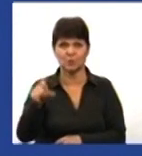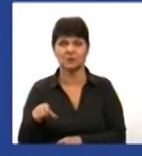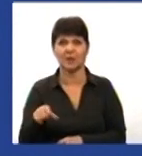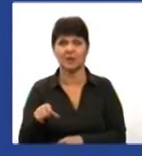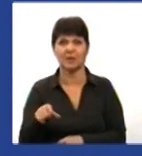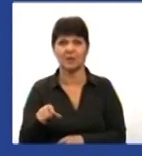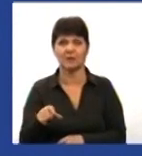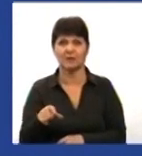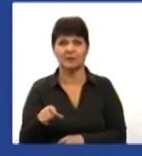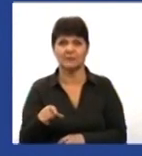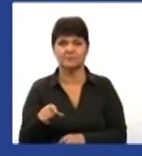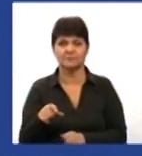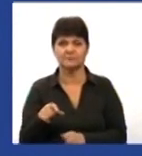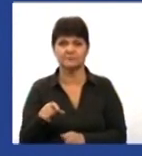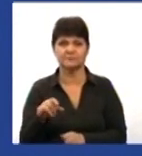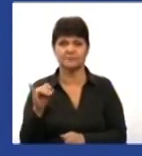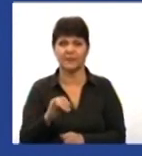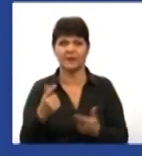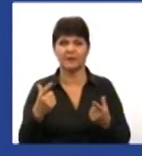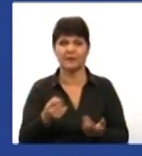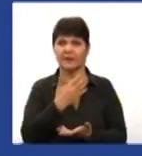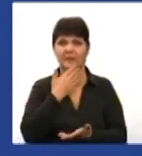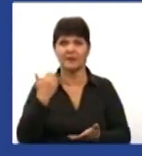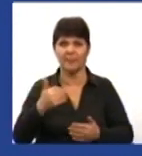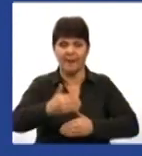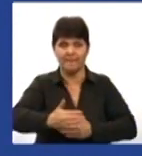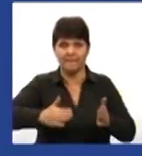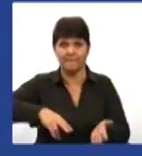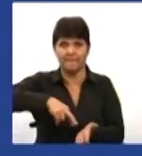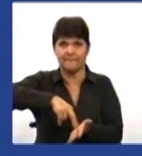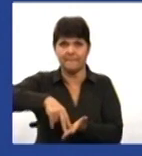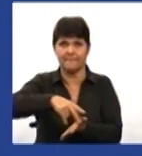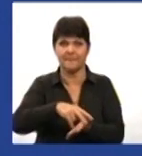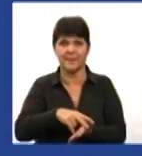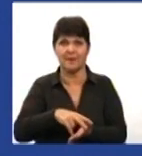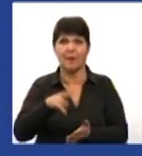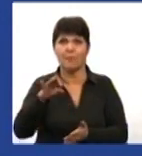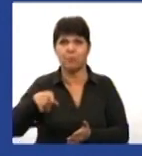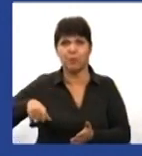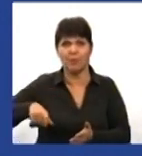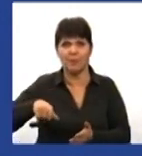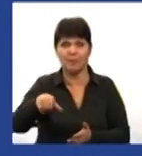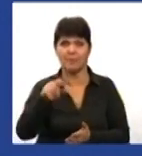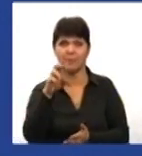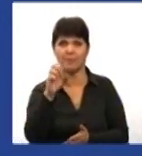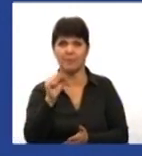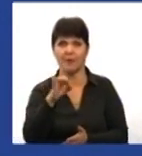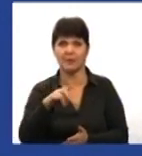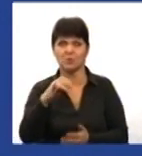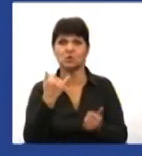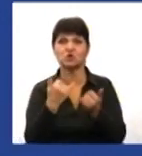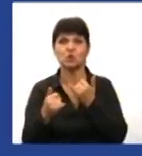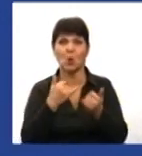і де немає тактильної плитки, по краям бордюру, зверху по бордюру наноситься жовта смуга,